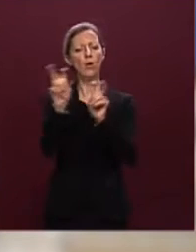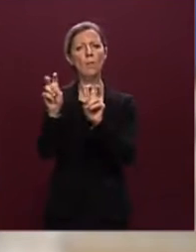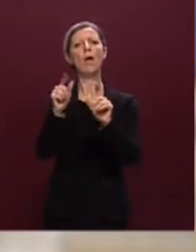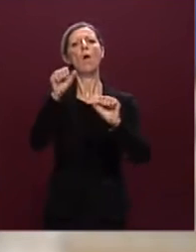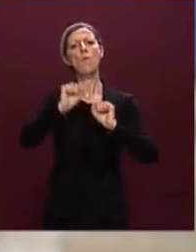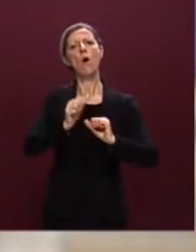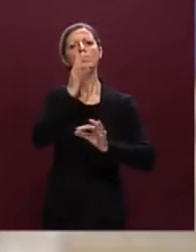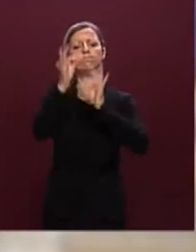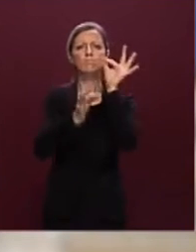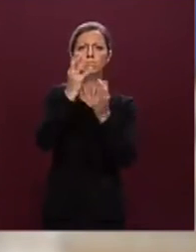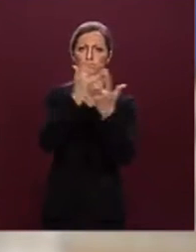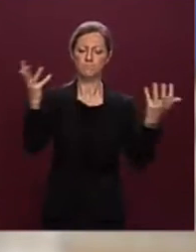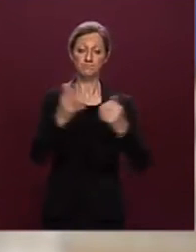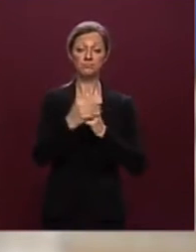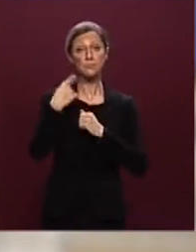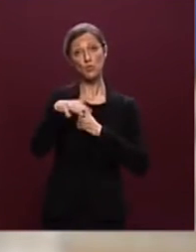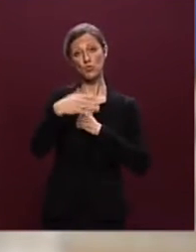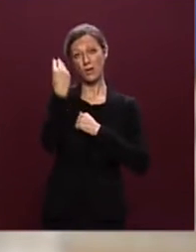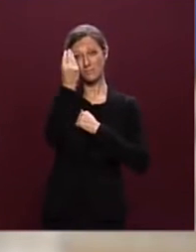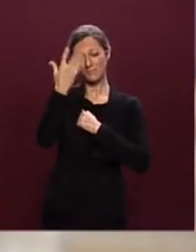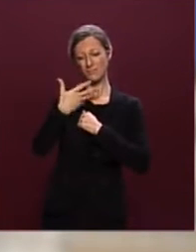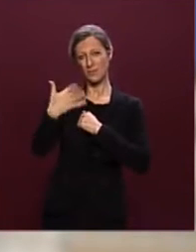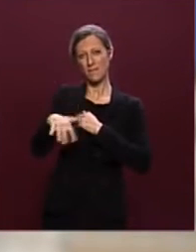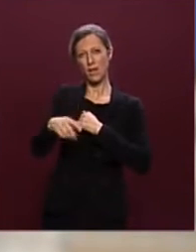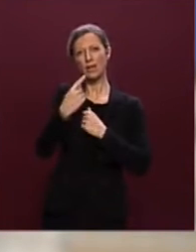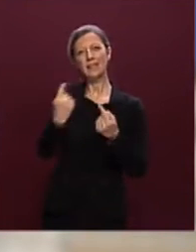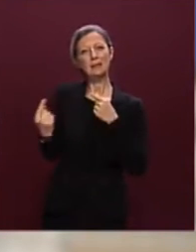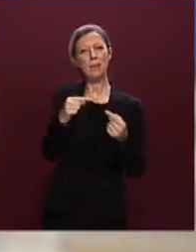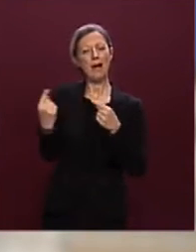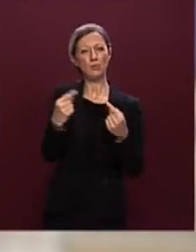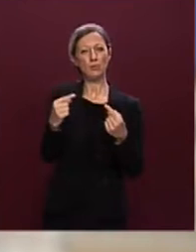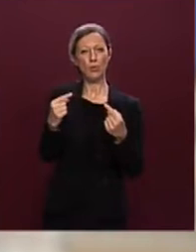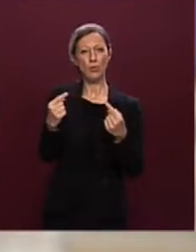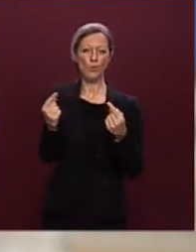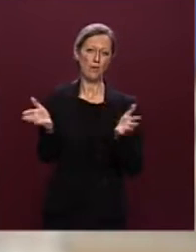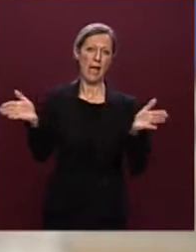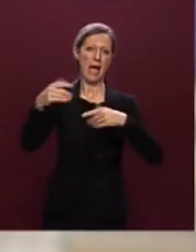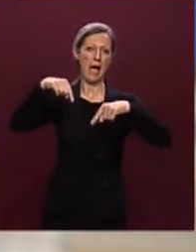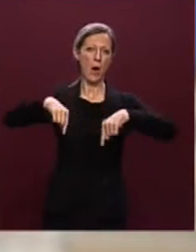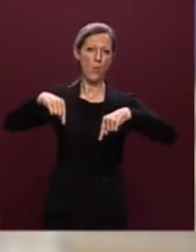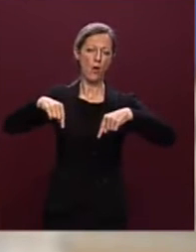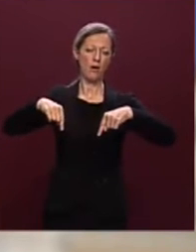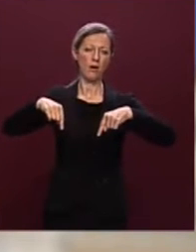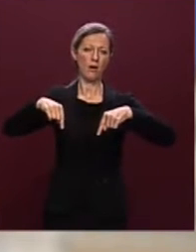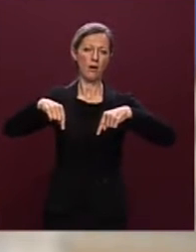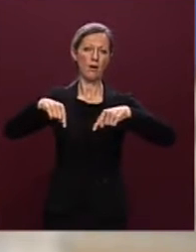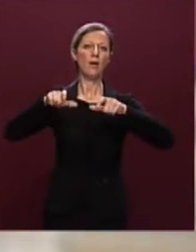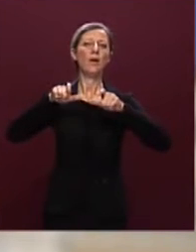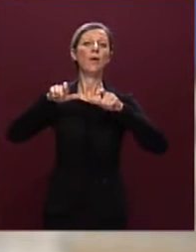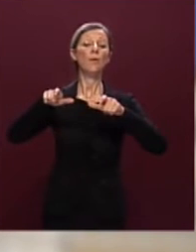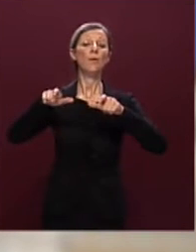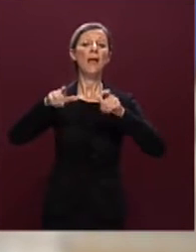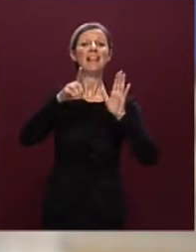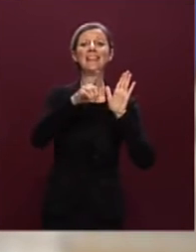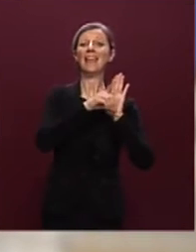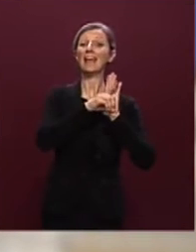una considerazione che ho già avuto modo di fare durante il dibattito che abbiamo avuto in quest'Aula relativamente alla conversione in legge